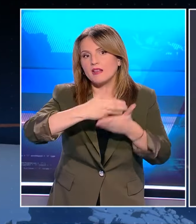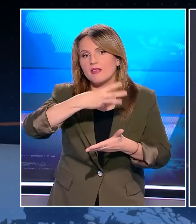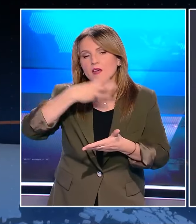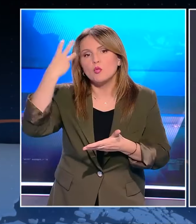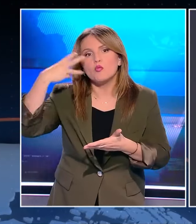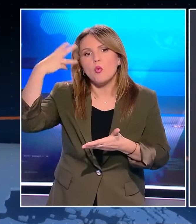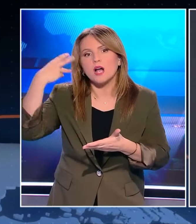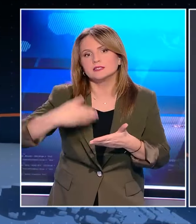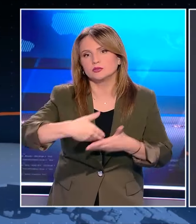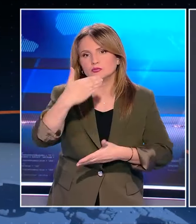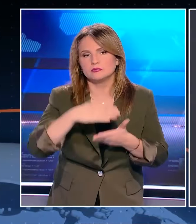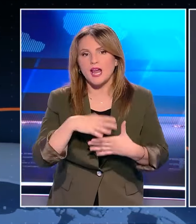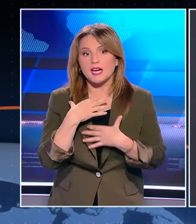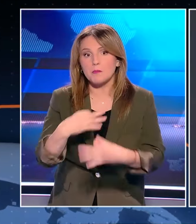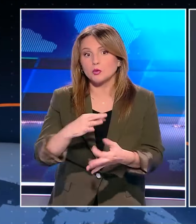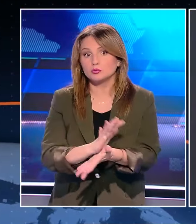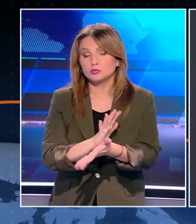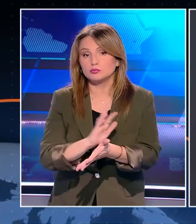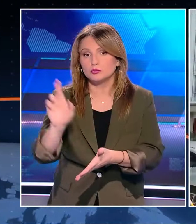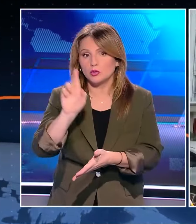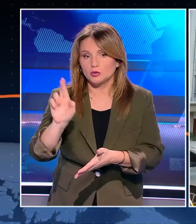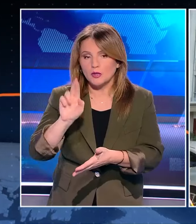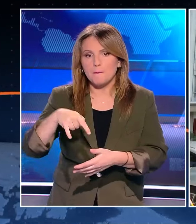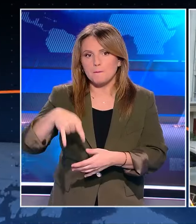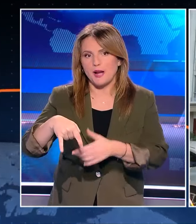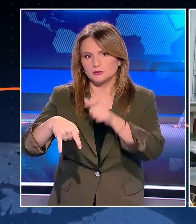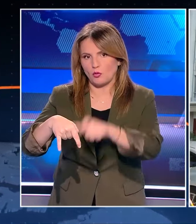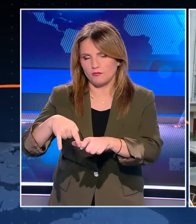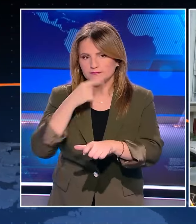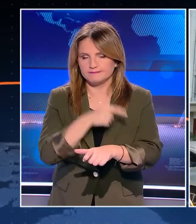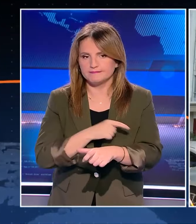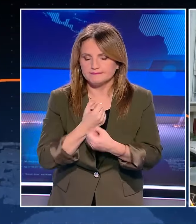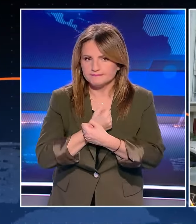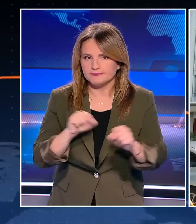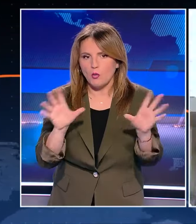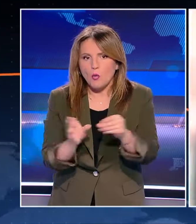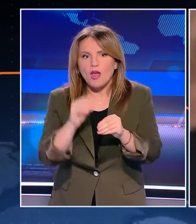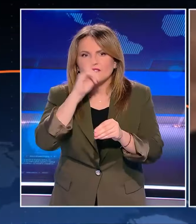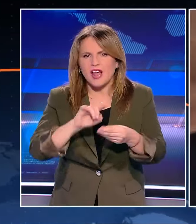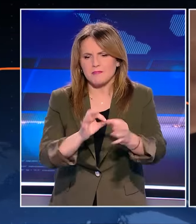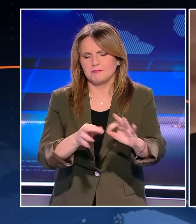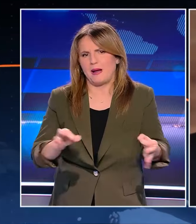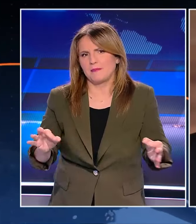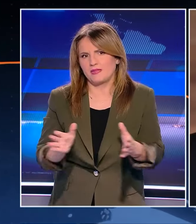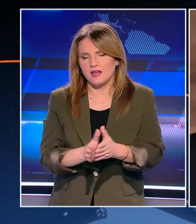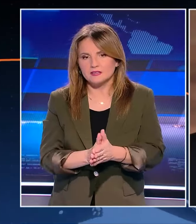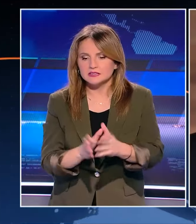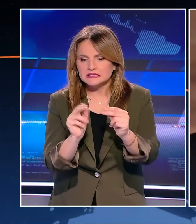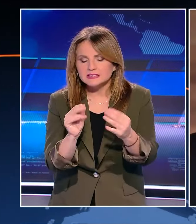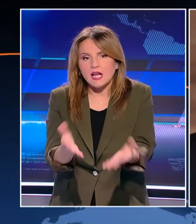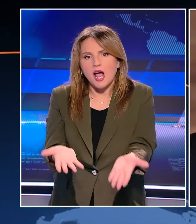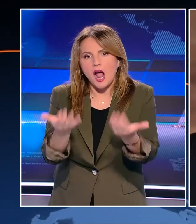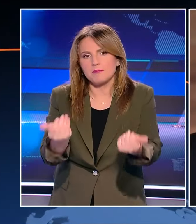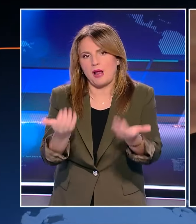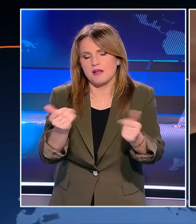Ο εκπρόσωπος τύπου του Κρεμλίνου, Δημήτρη Πεσκόφ Αντέδρασε λέγοντας πως πρόκειται για μυθοπλασία Δεν υπήρξε καμία συζήτηση,